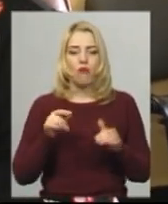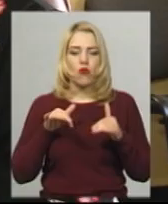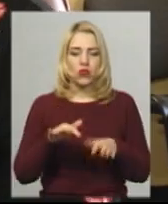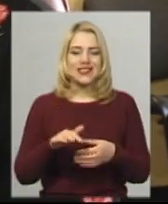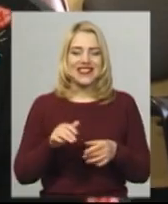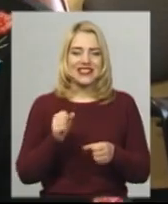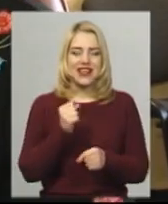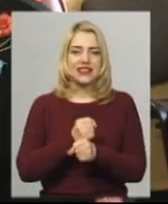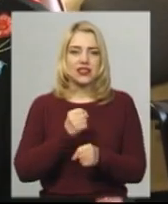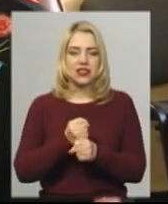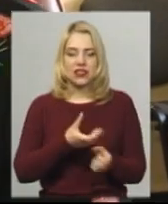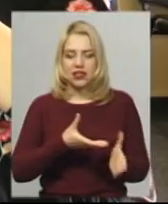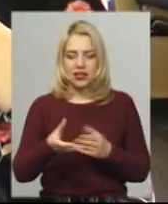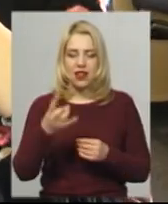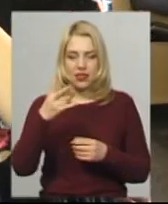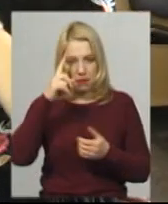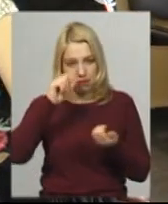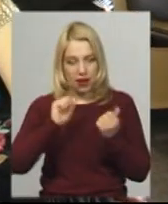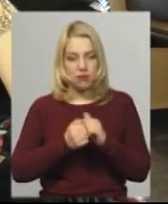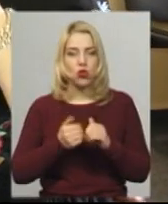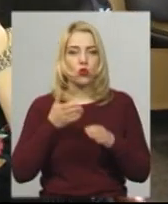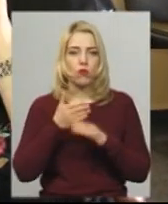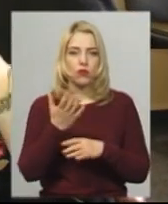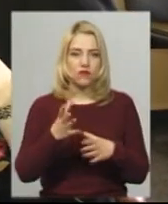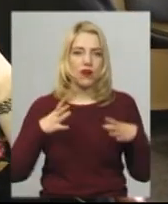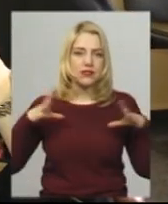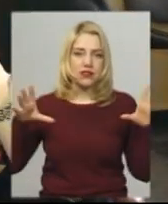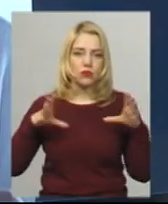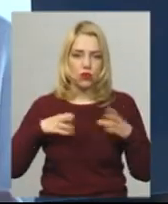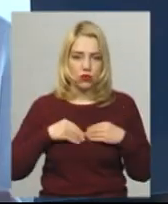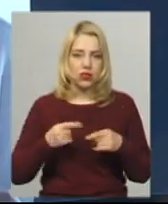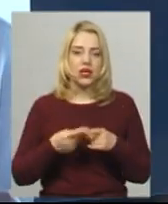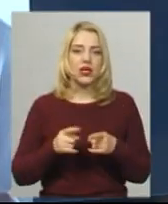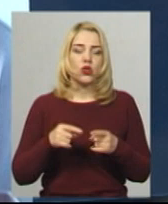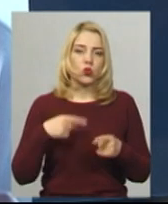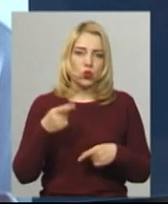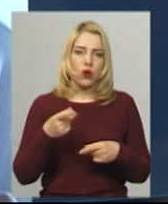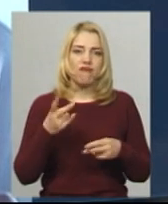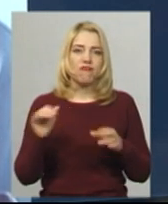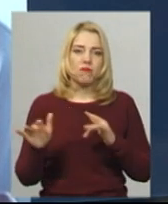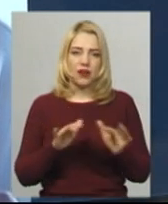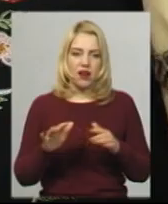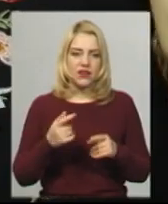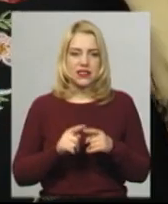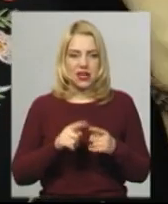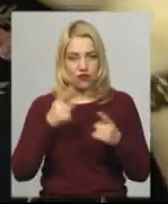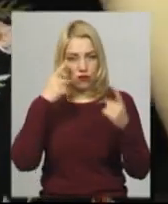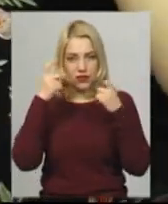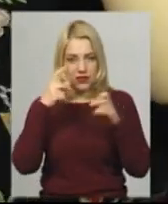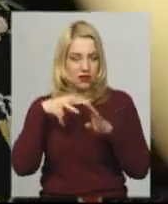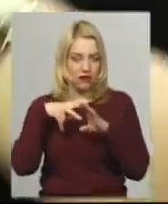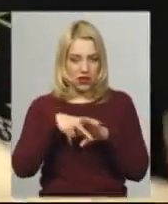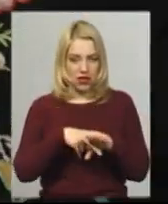допоможуть вам заспокоїтися. Наступна вправа є універсальною і допоможе зняти інформаційне навантаження, каже Альона